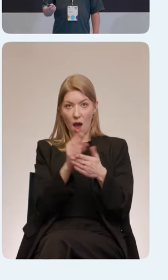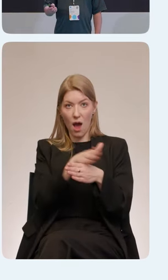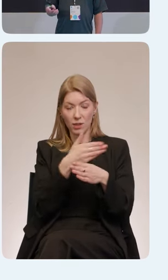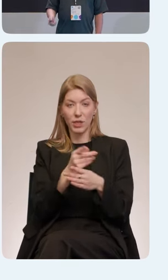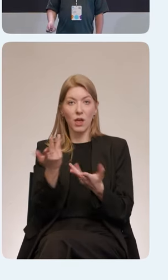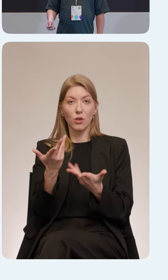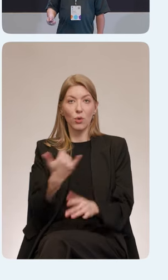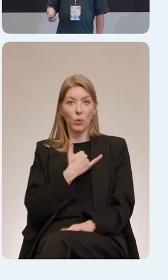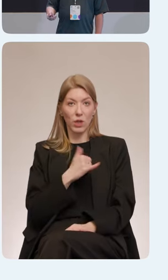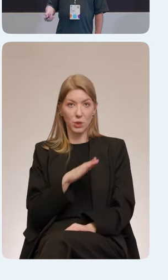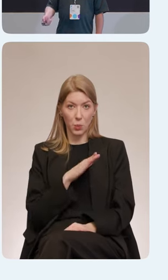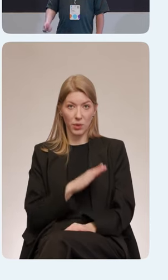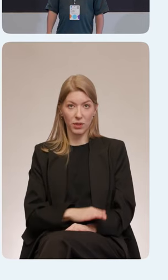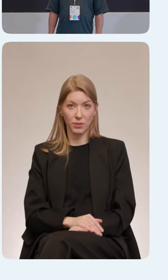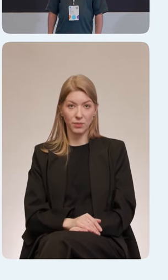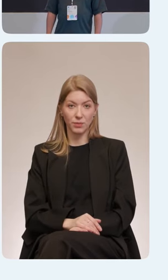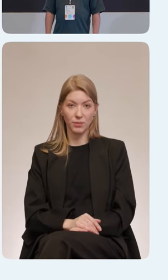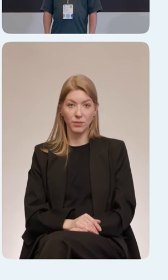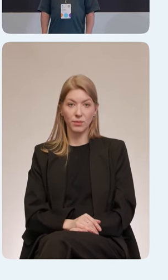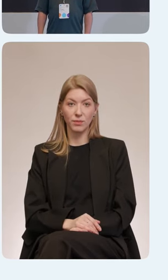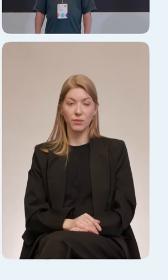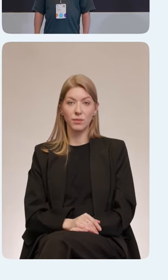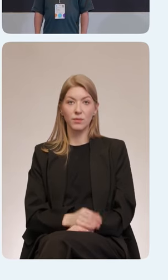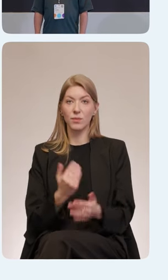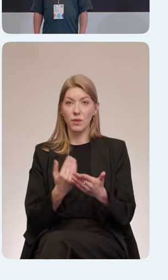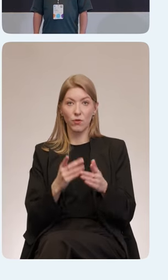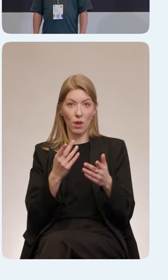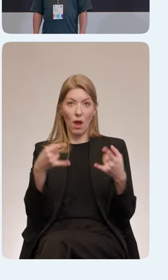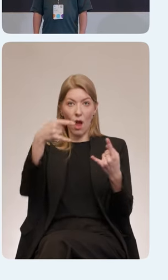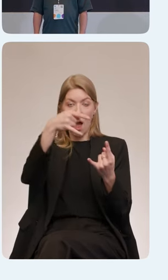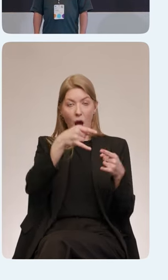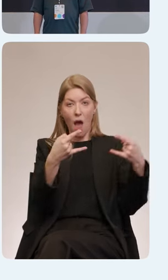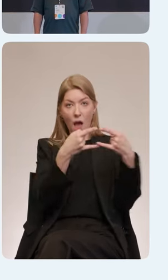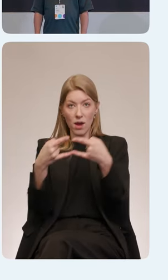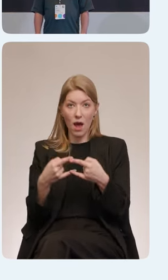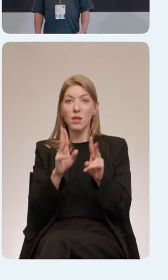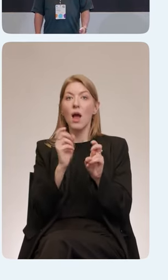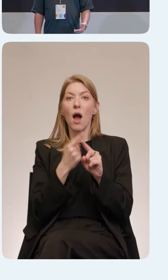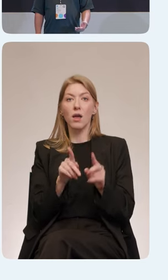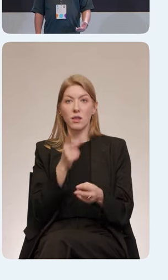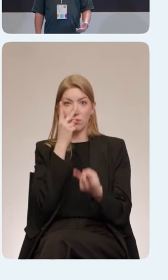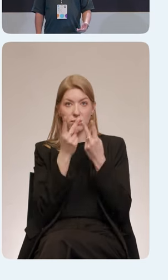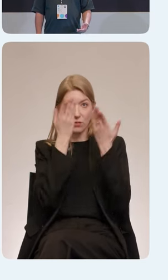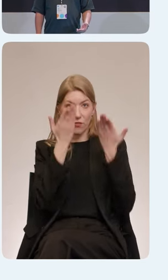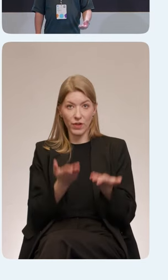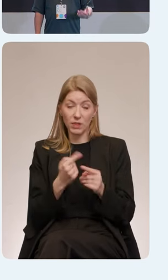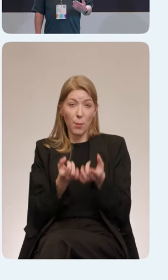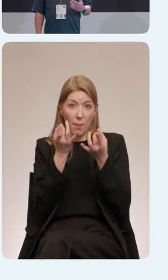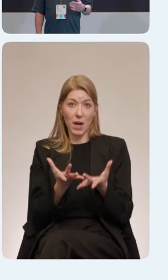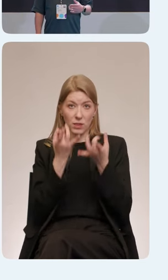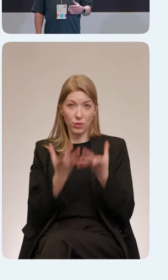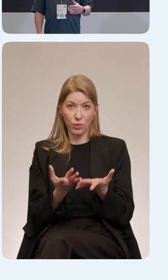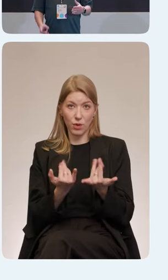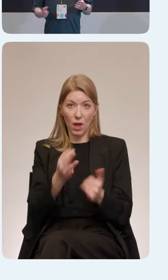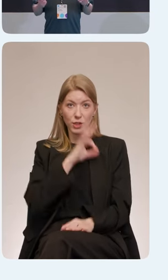внутри нашей команды. Пару экранов, как это все выглядит, то есть у него достаточно простой интерфейс, и он